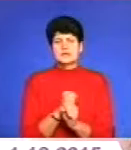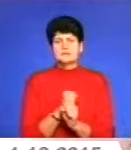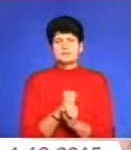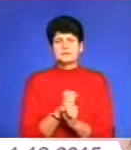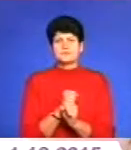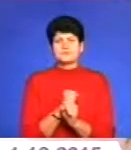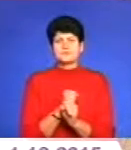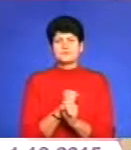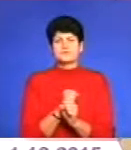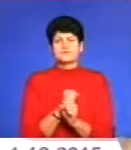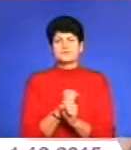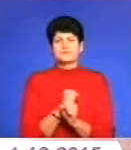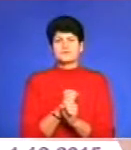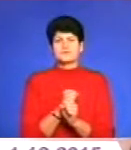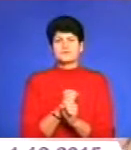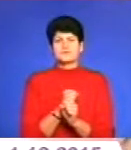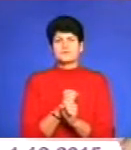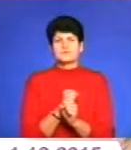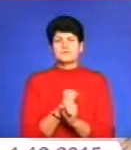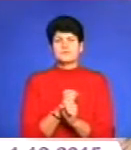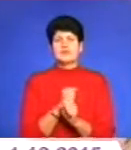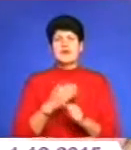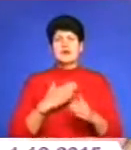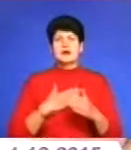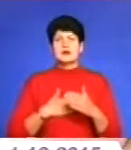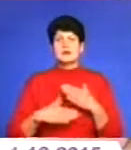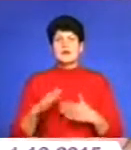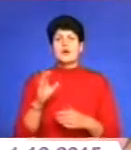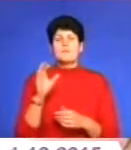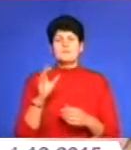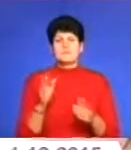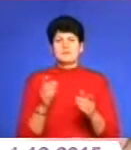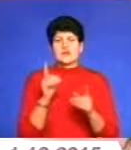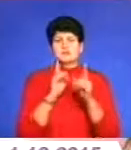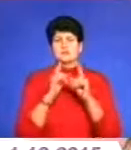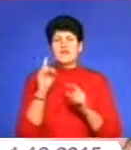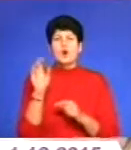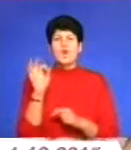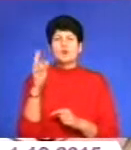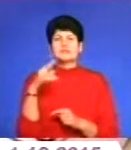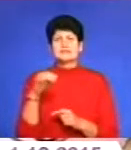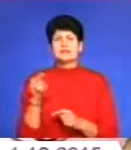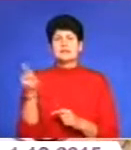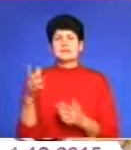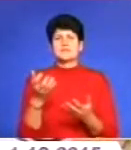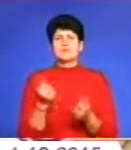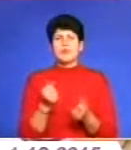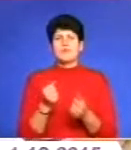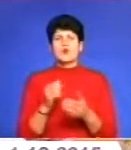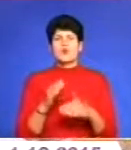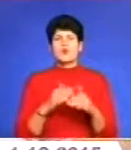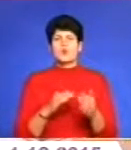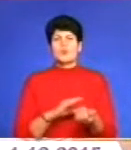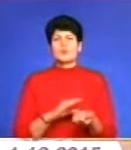Раді при ОДА, там зараз ми тримаємо руку на пульсі